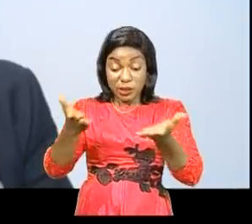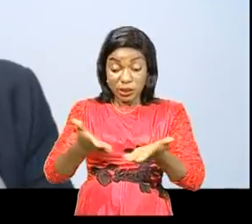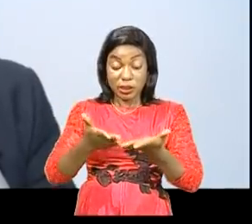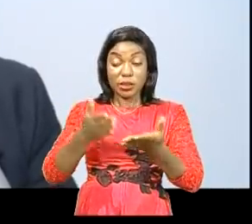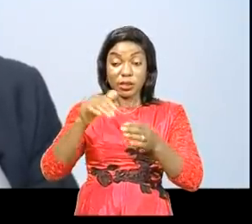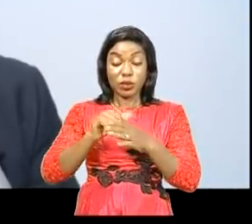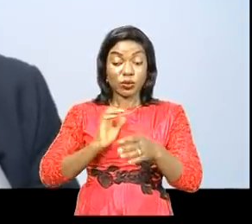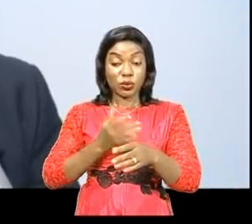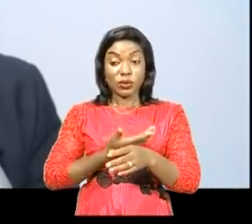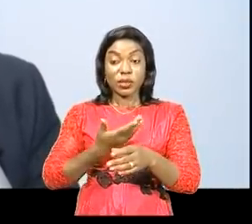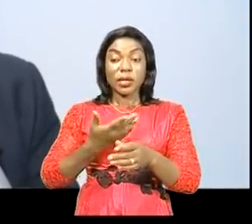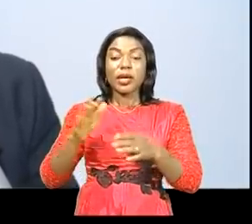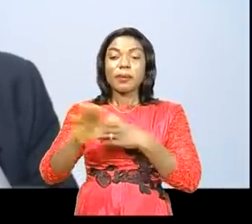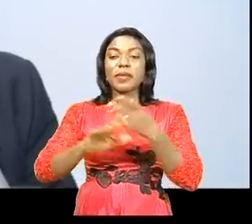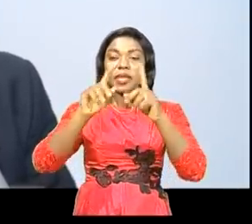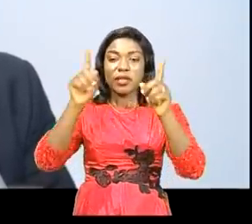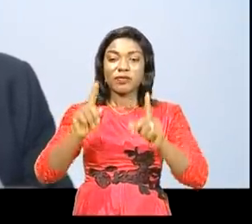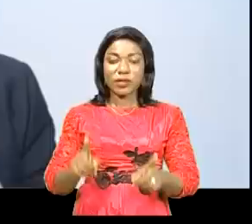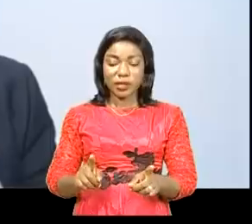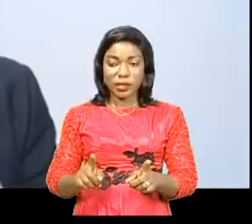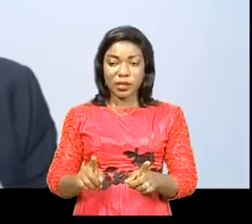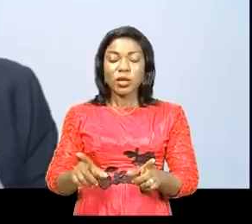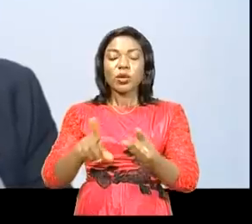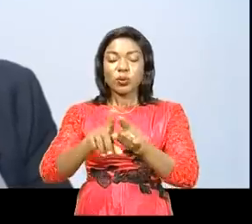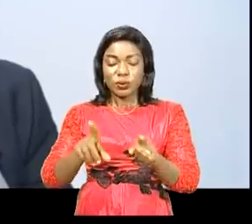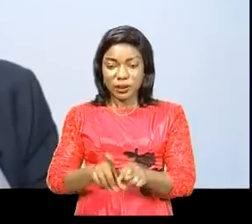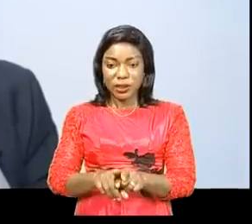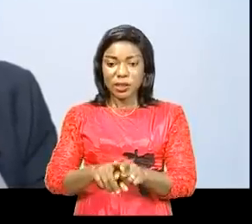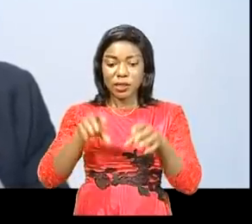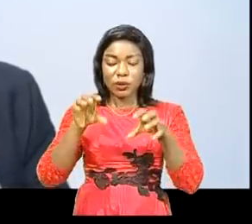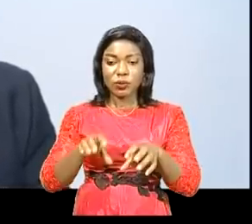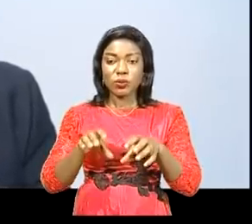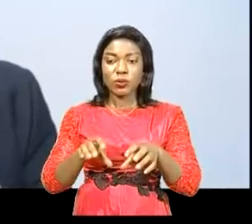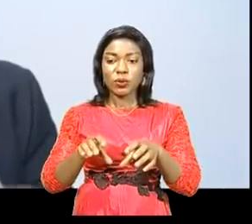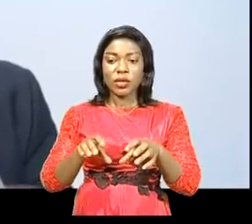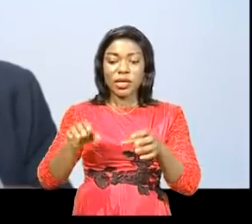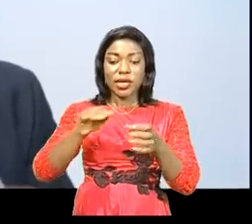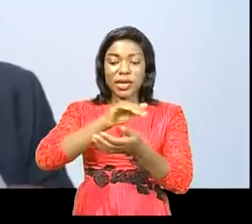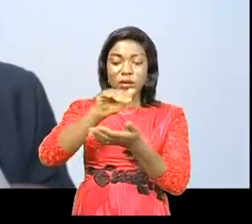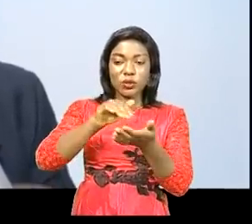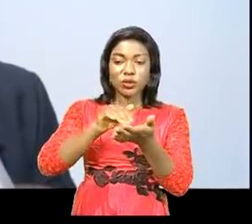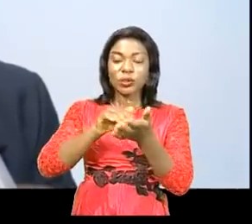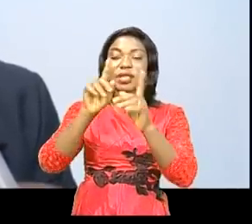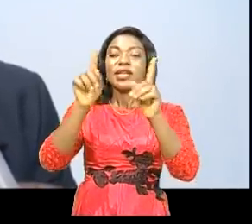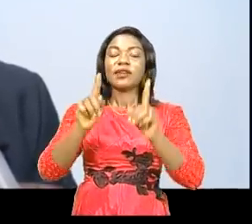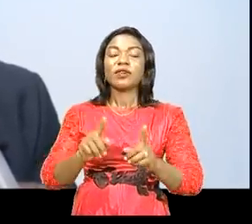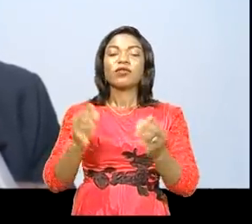nous dans le Congo qui a les ventes de l'Afrique et c'est pourquoi nous